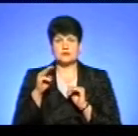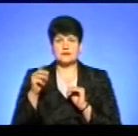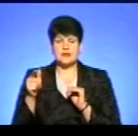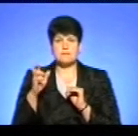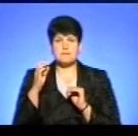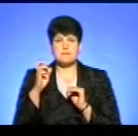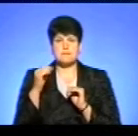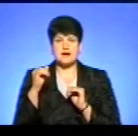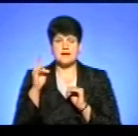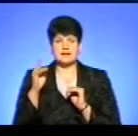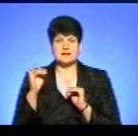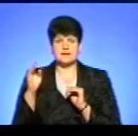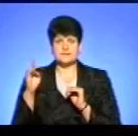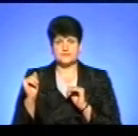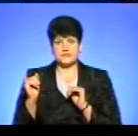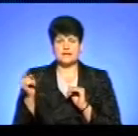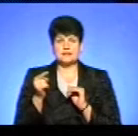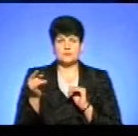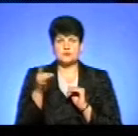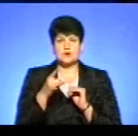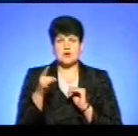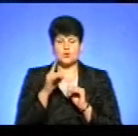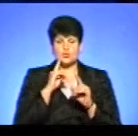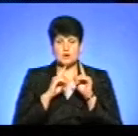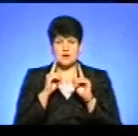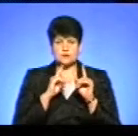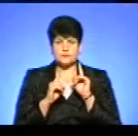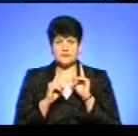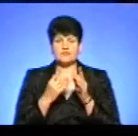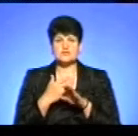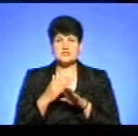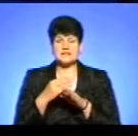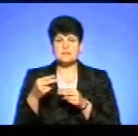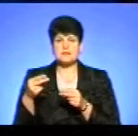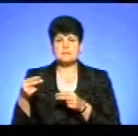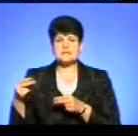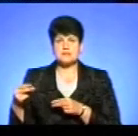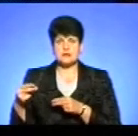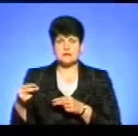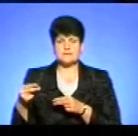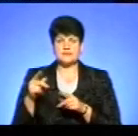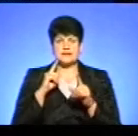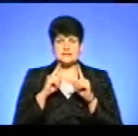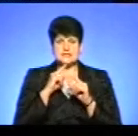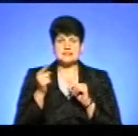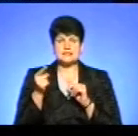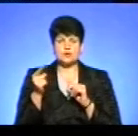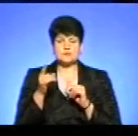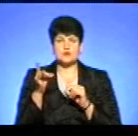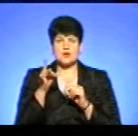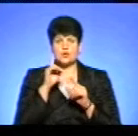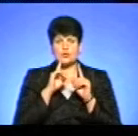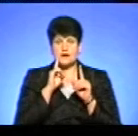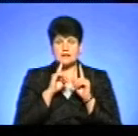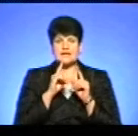ОТГ і Тернопільською районною радою в частині підписання на сесії Тернопільської районної ради,